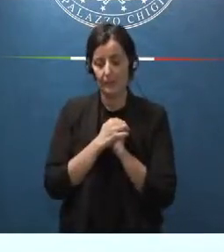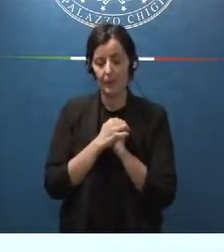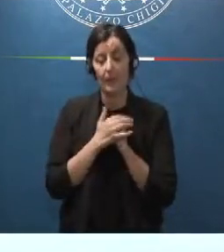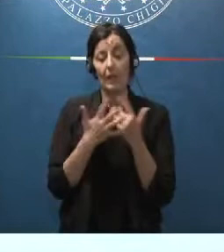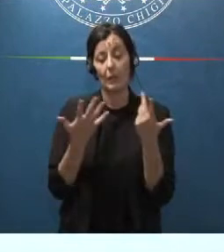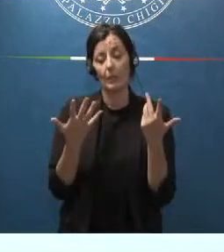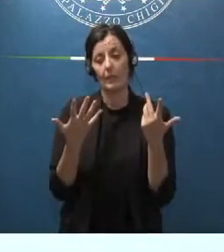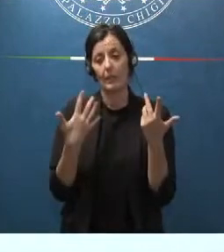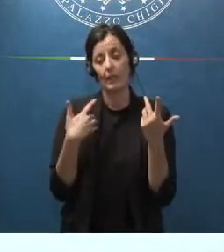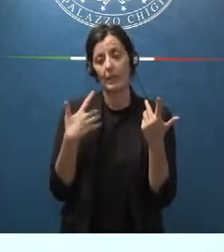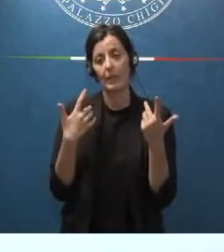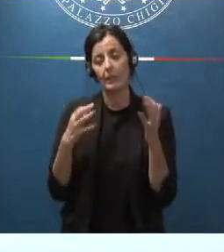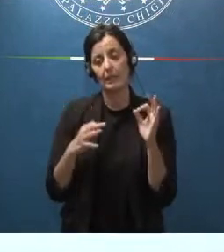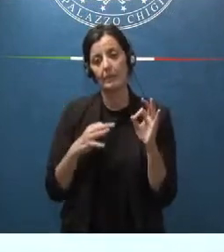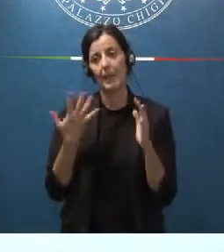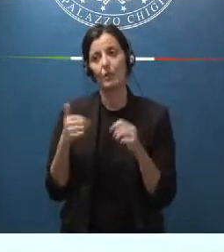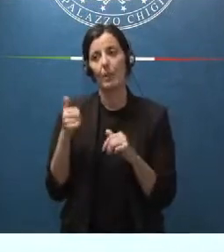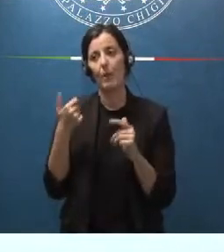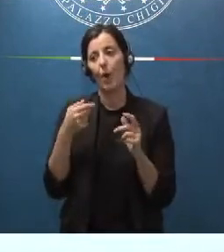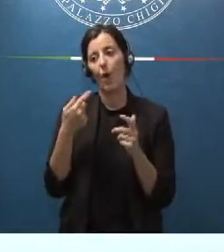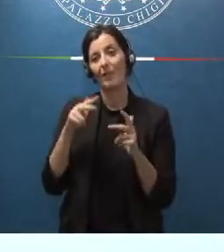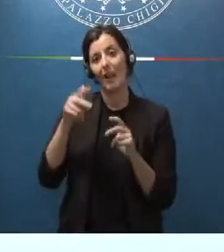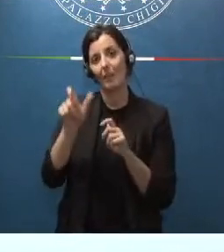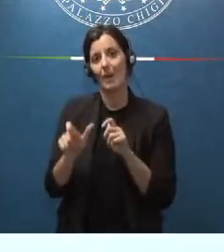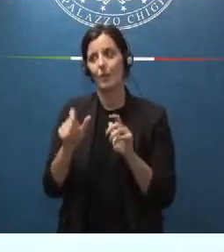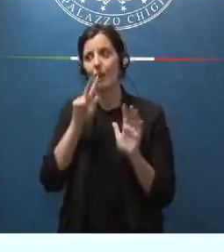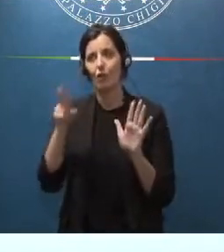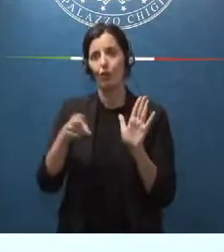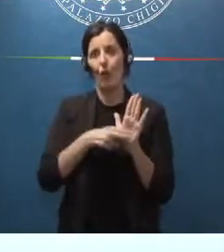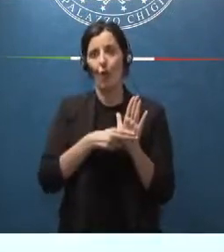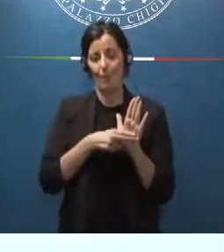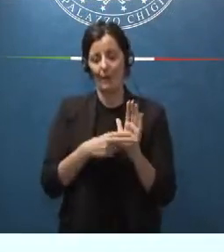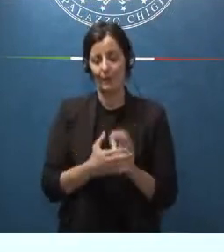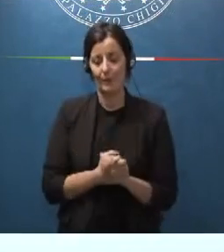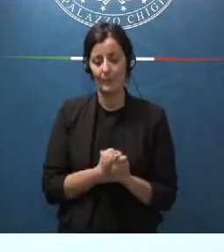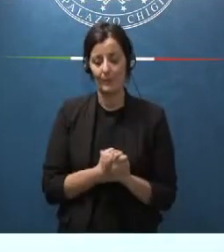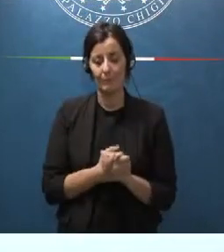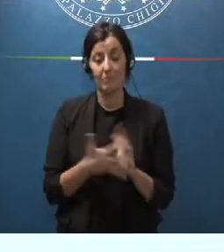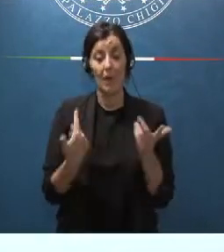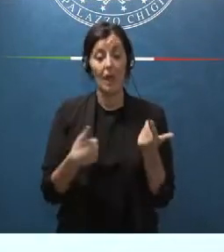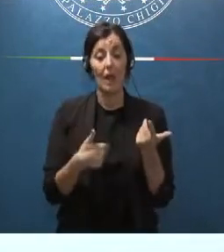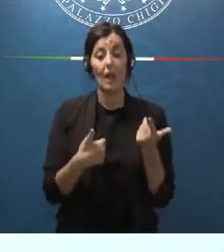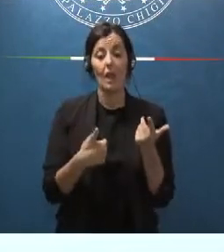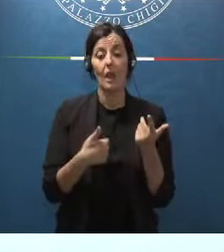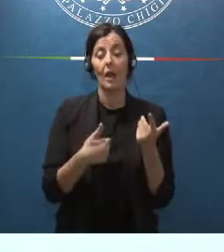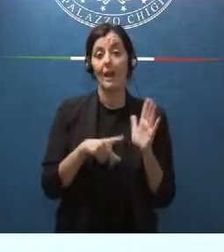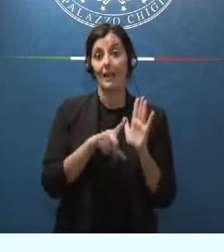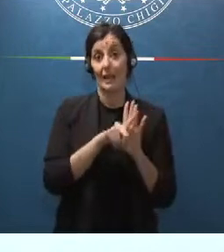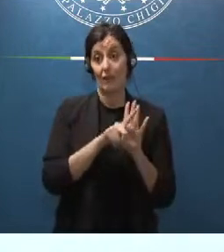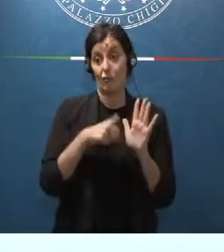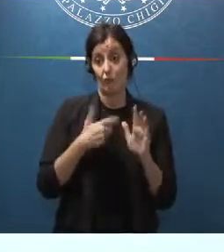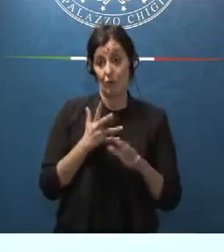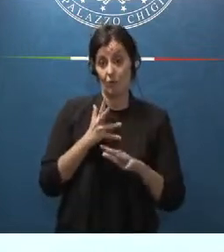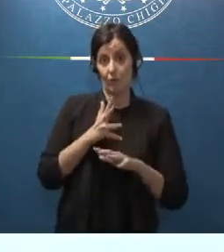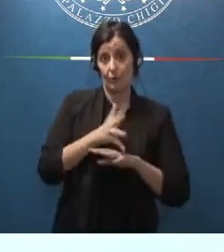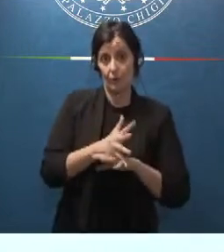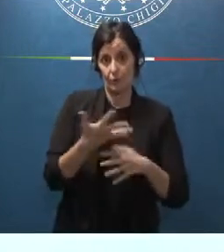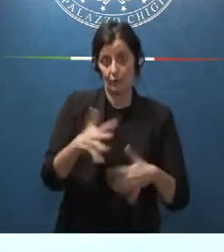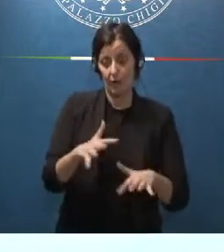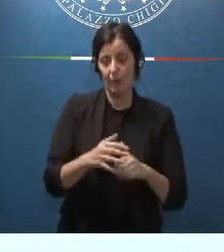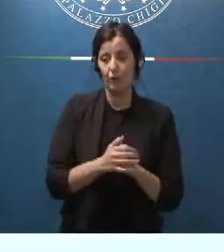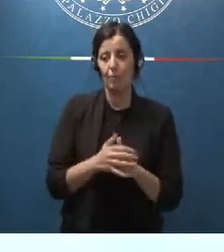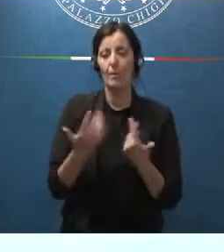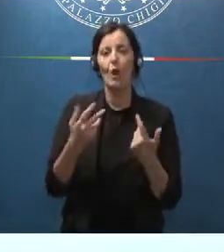dolosamente fanno i nominativi dei terzi. La normativa che abbiamo introdotto impedisce la diffusione